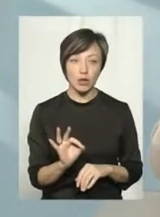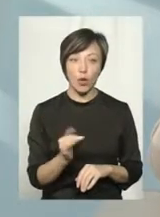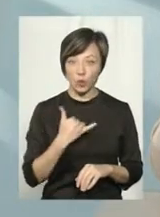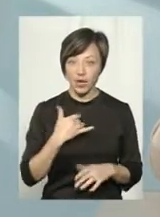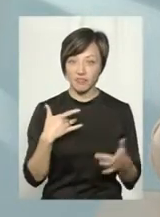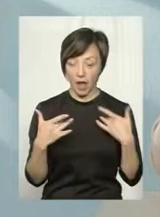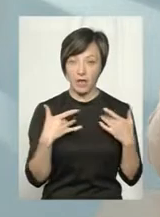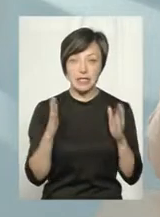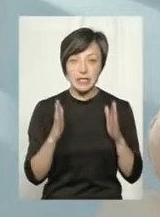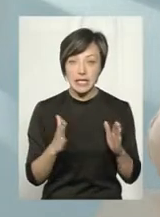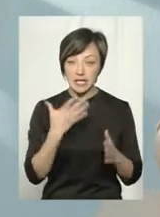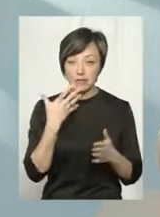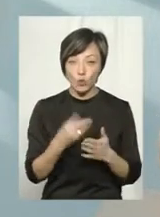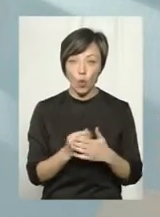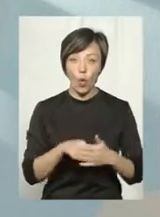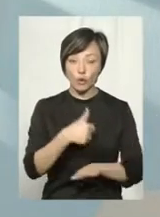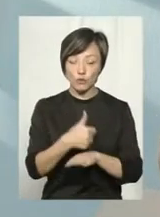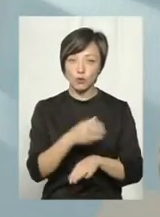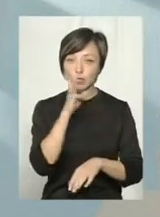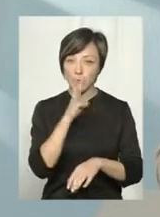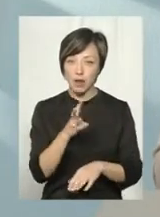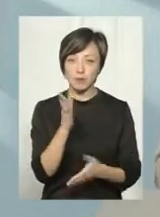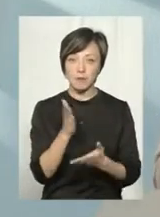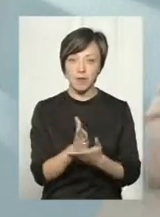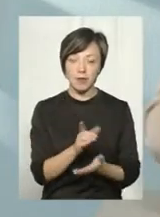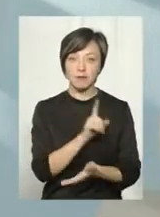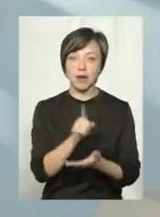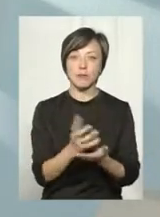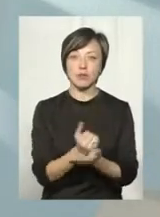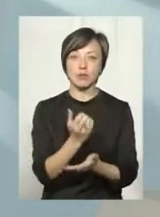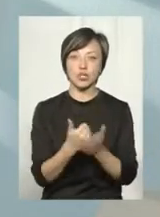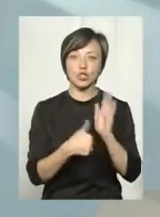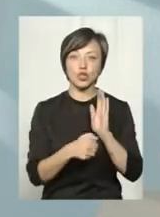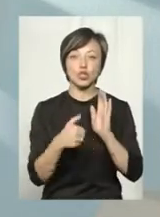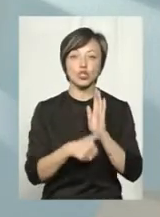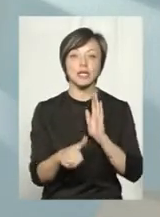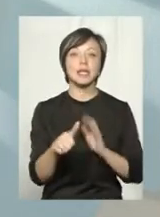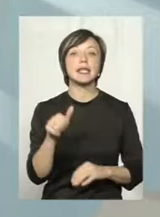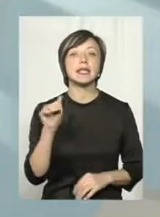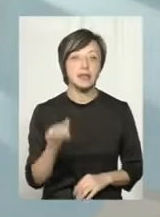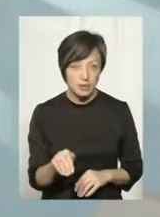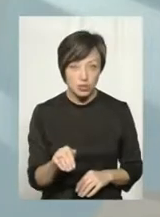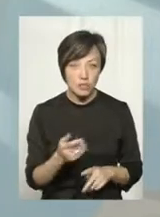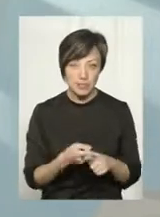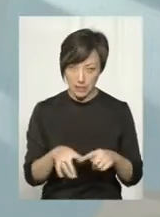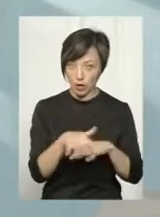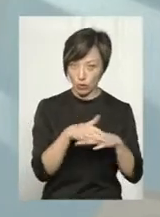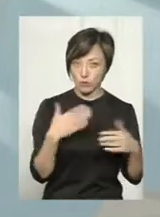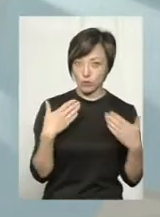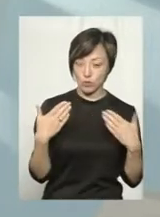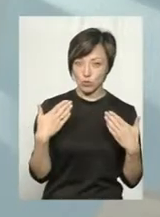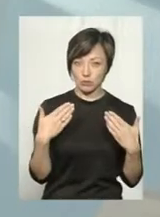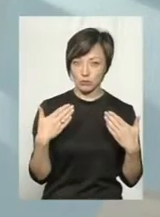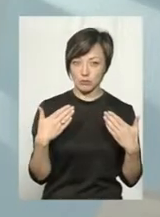театрі. Ми тільки на свою основну зарплату маємо заробити 660 тисяч. Це ринкові стосунки?